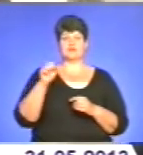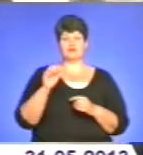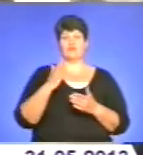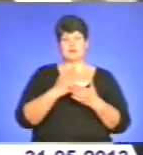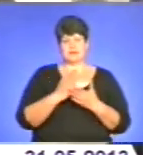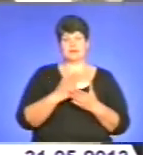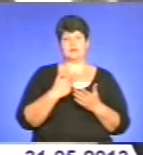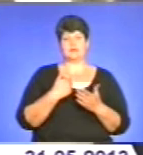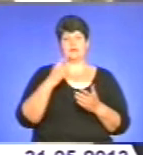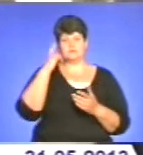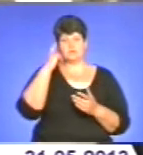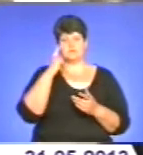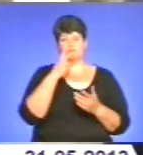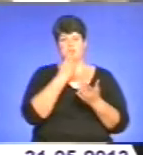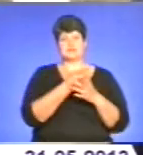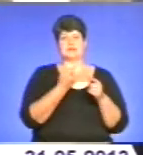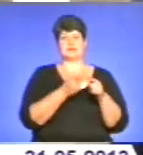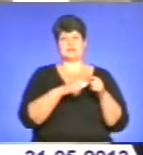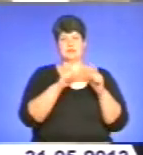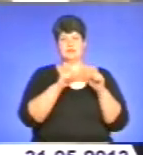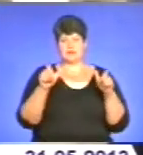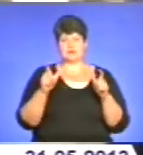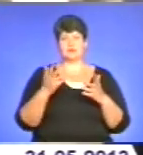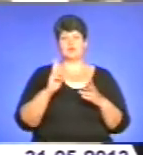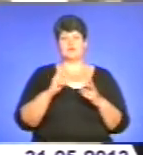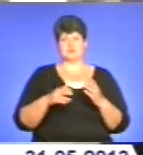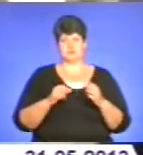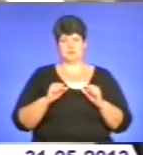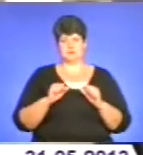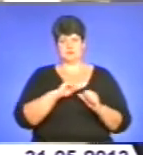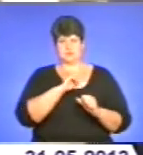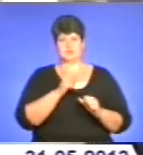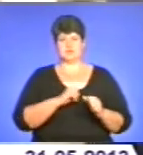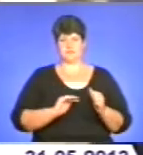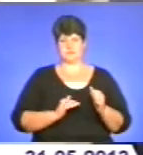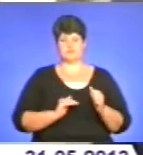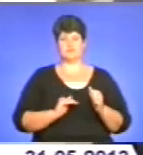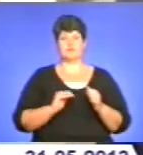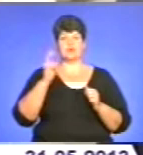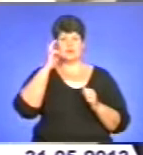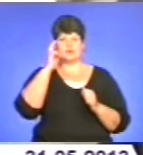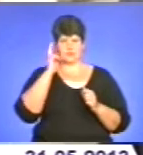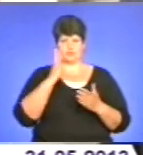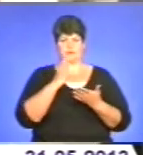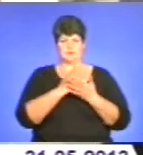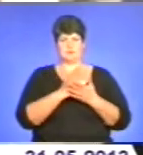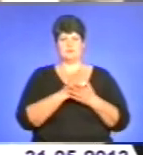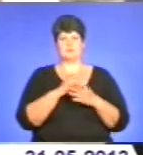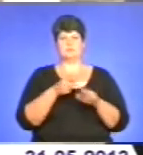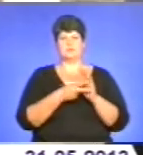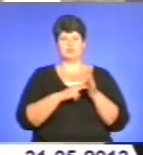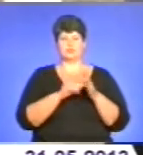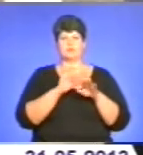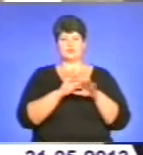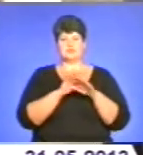показати цей об'єкт. Та інші в нас потужне земляство, Тернопільське в Києві, ми плануємо провести таку з ними зустріч. Я думаю,